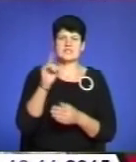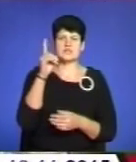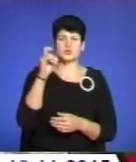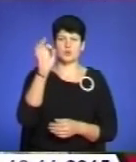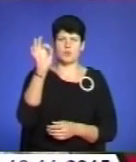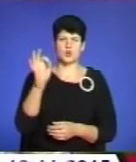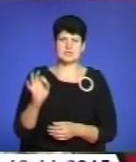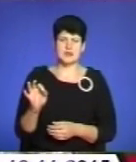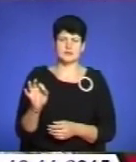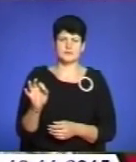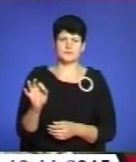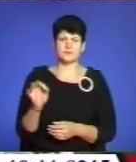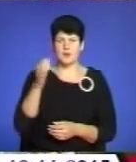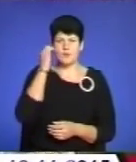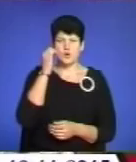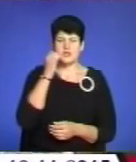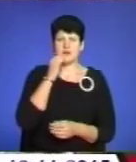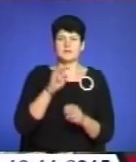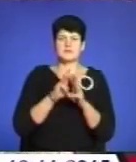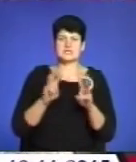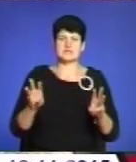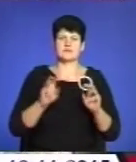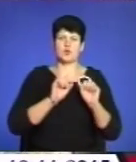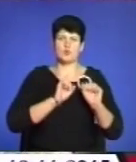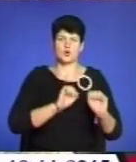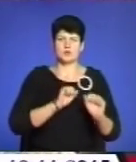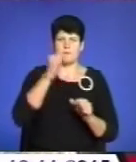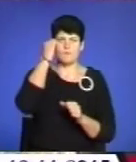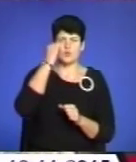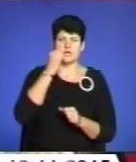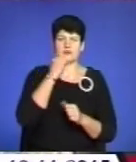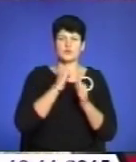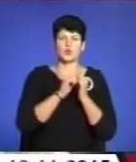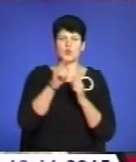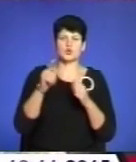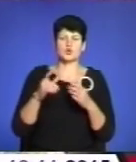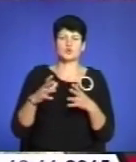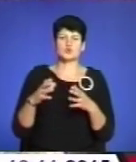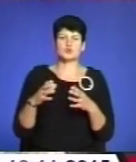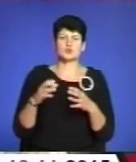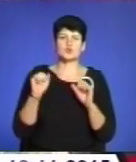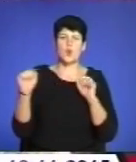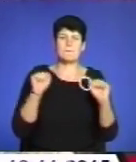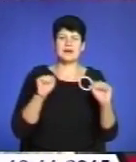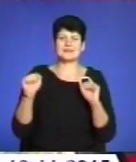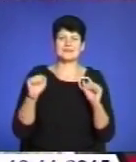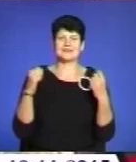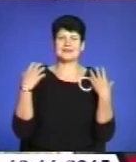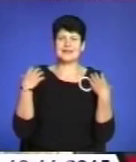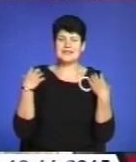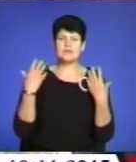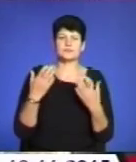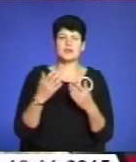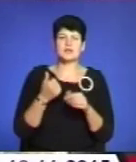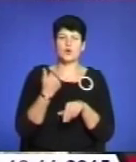подяка від Міністерства оборони, подяка від кожного з командирів. І саме головним чином